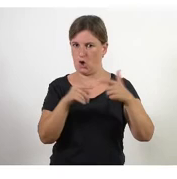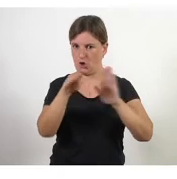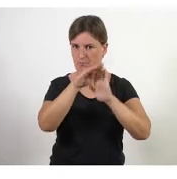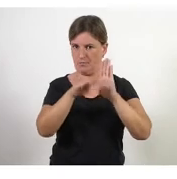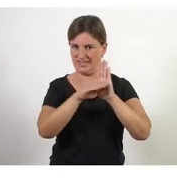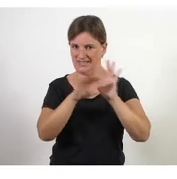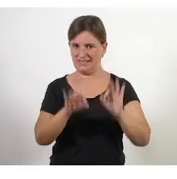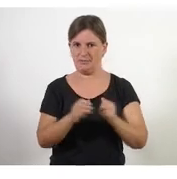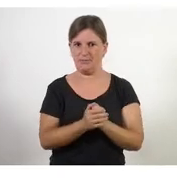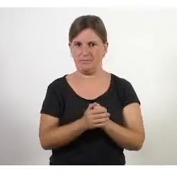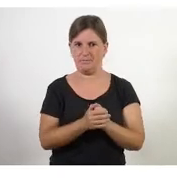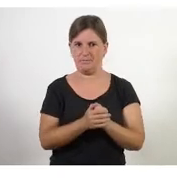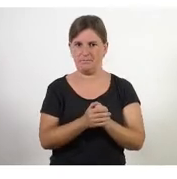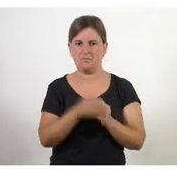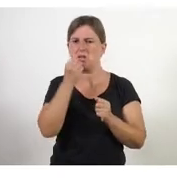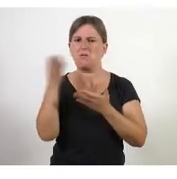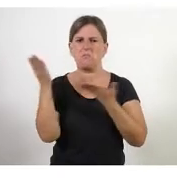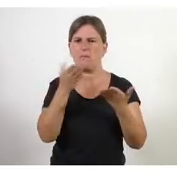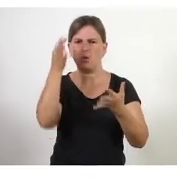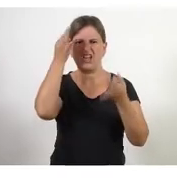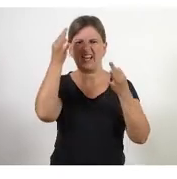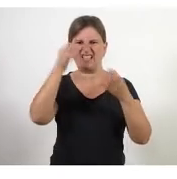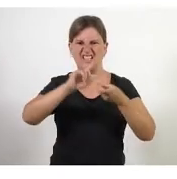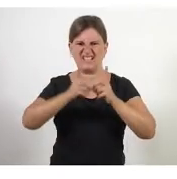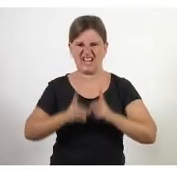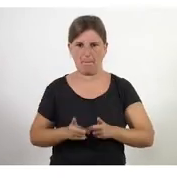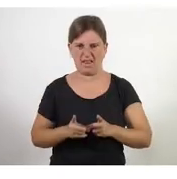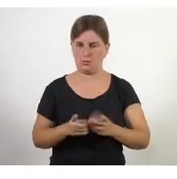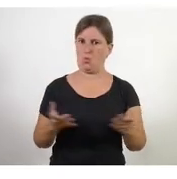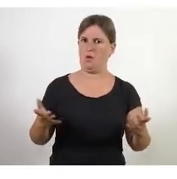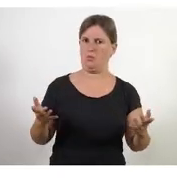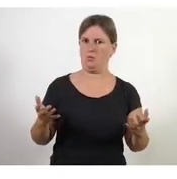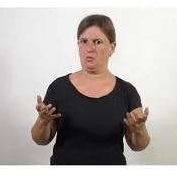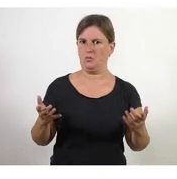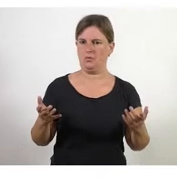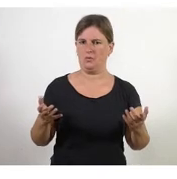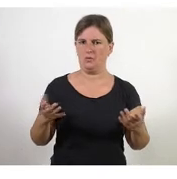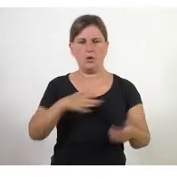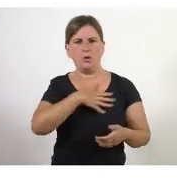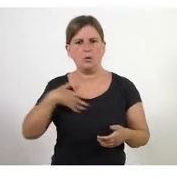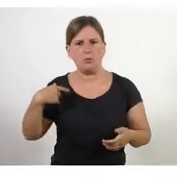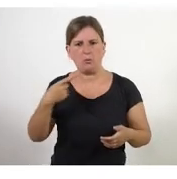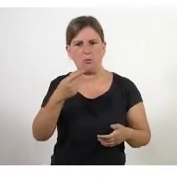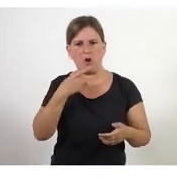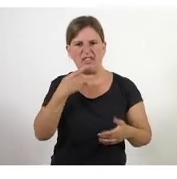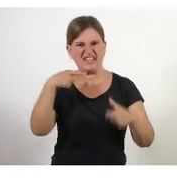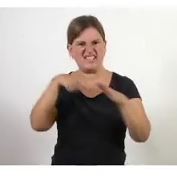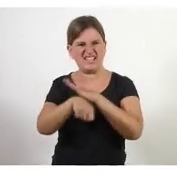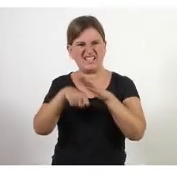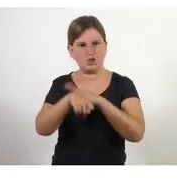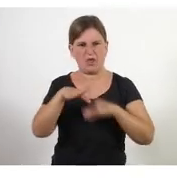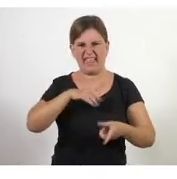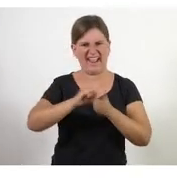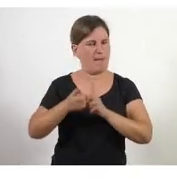som benvinguts els requisits canviants uau ja no estem parlant de gestió del canvi